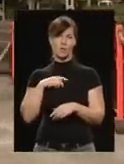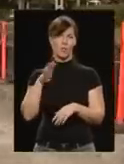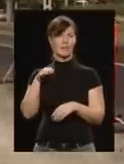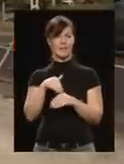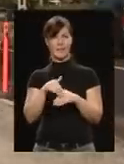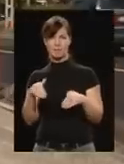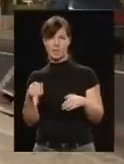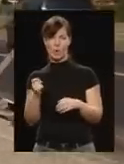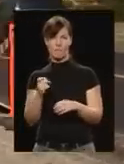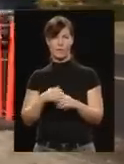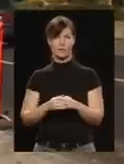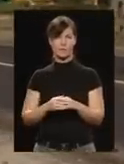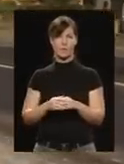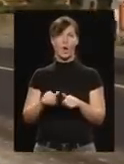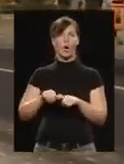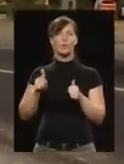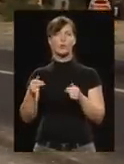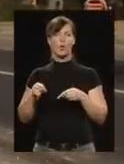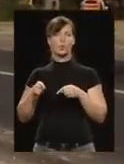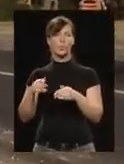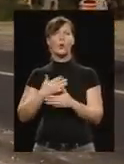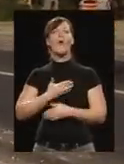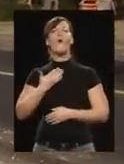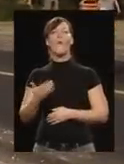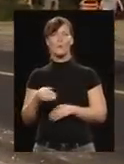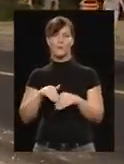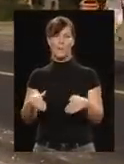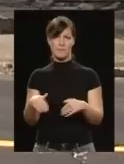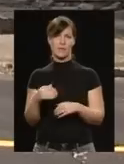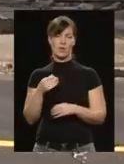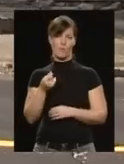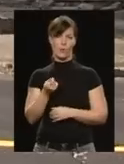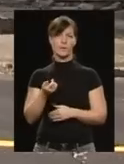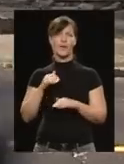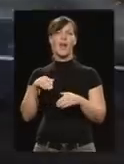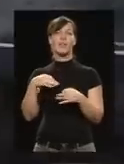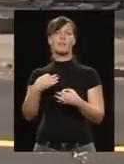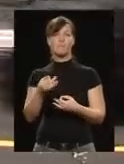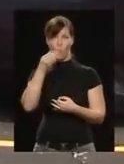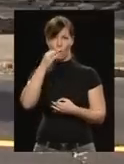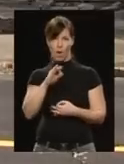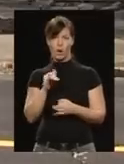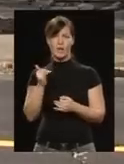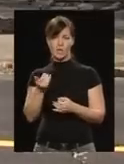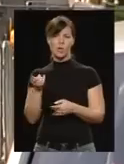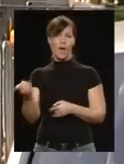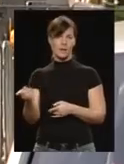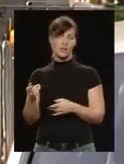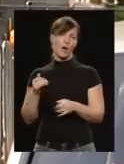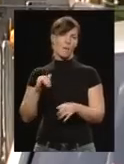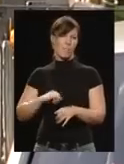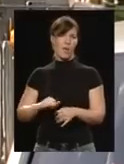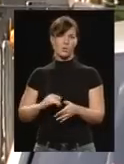vezető kerékpárót 50 millió forintba került volna, és az ráadásul 70 százalékkal baleset veszélyesebb is a kerékpársávnál,